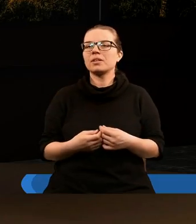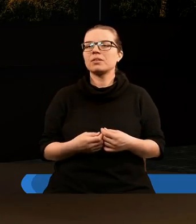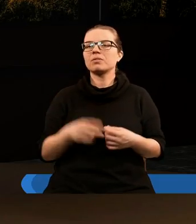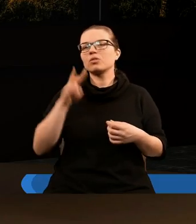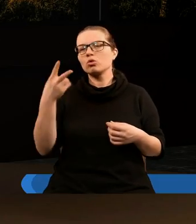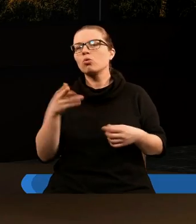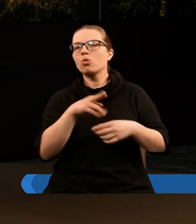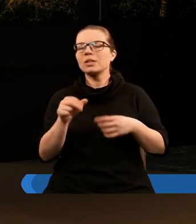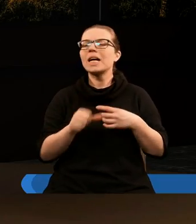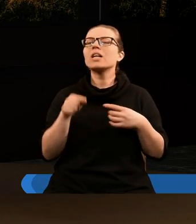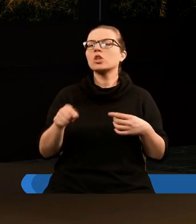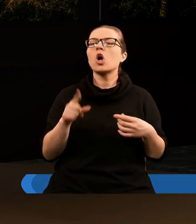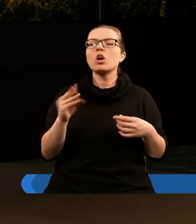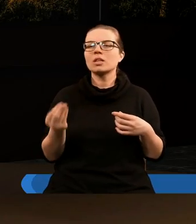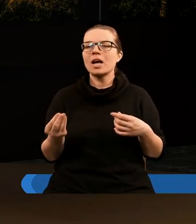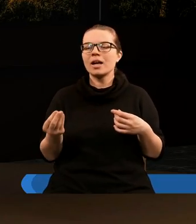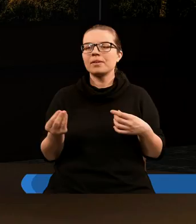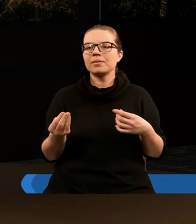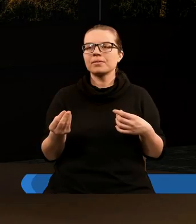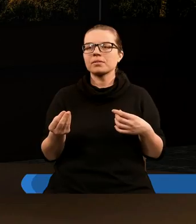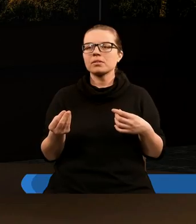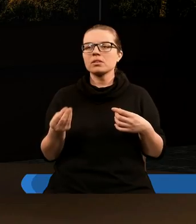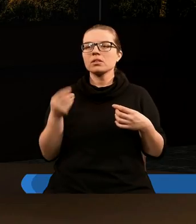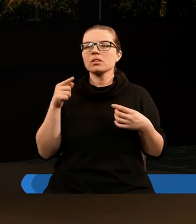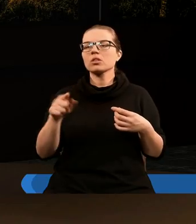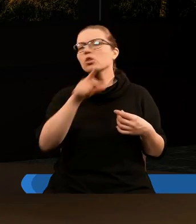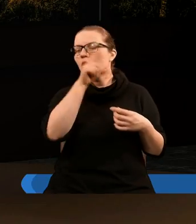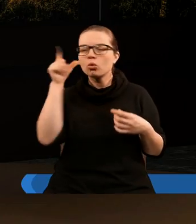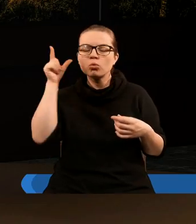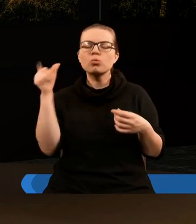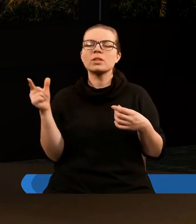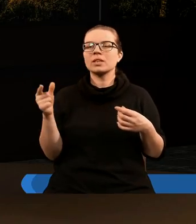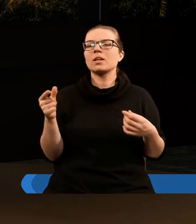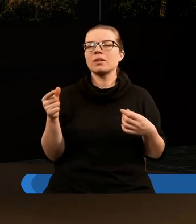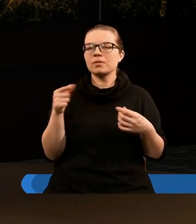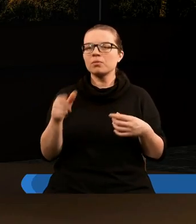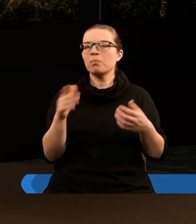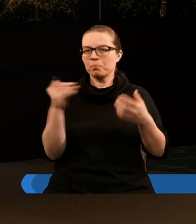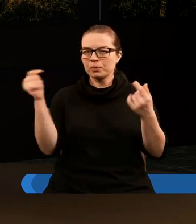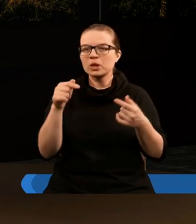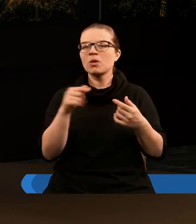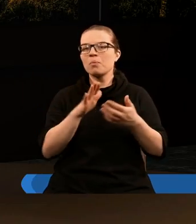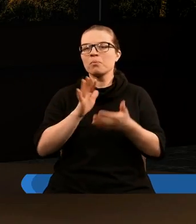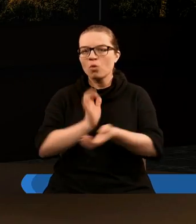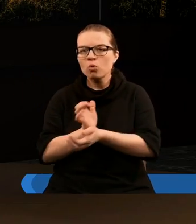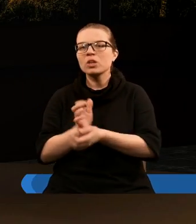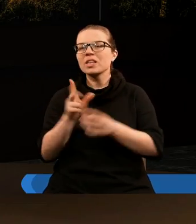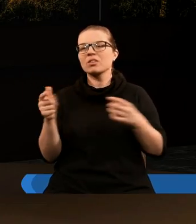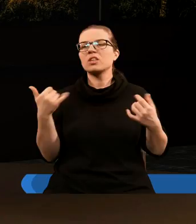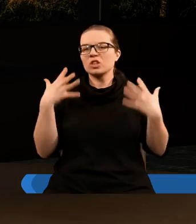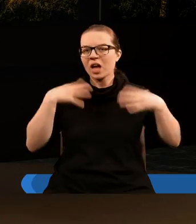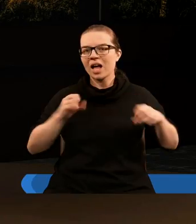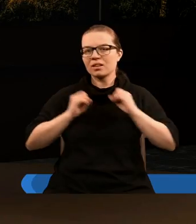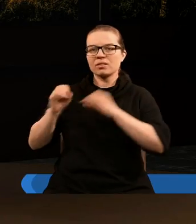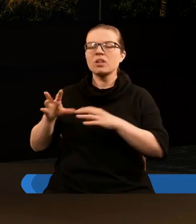Drugą rzeczą jest to, że to są ludzie, którzy przychodzą z wielkiego ucisku i wyprali szaty